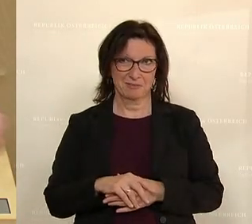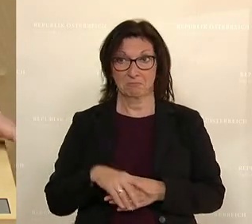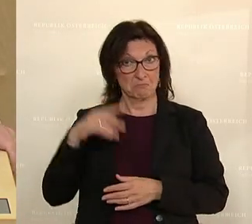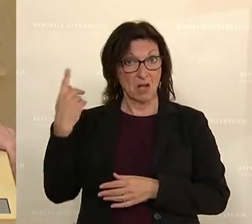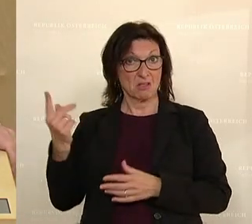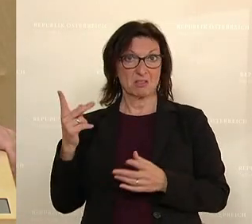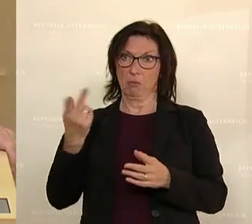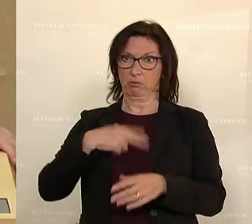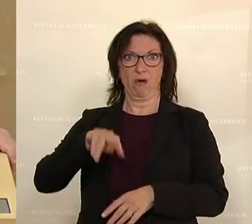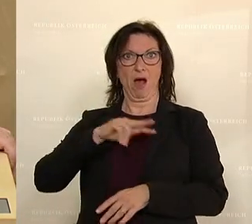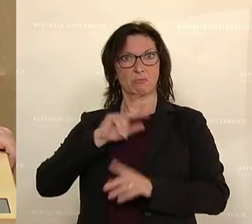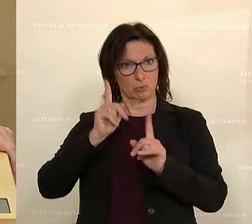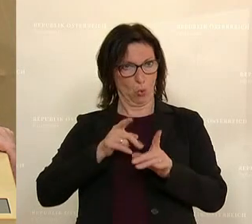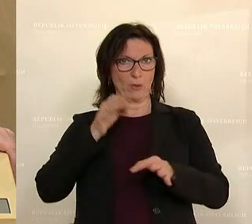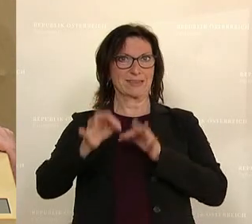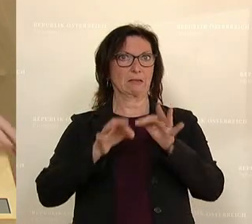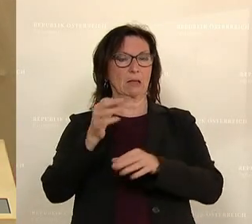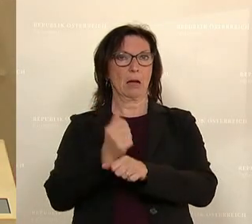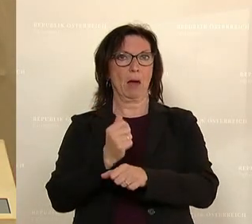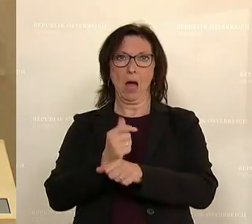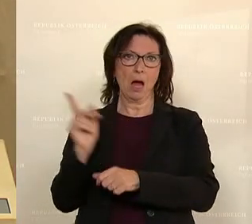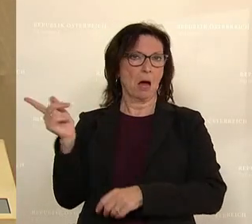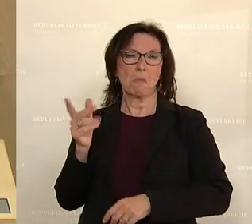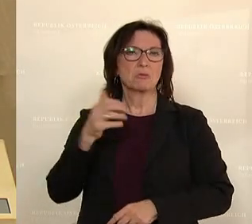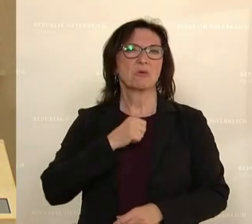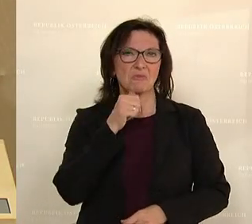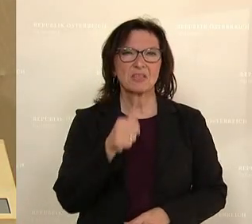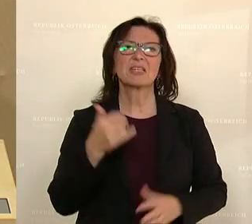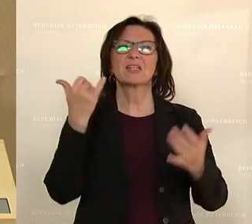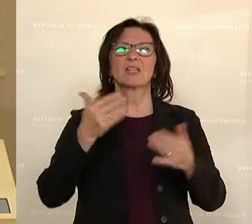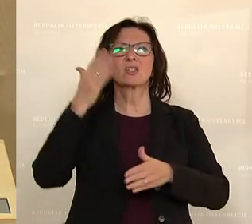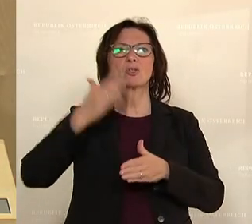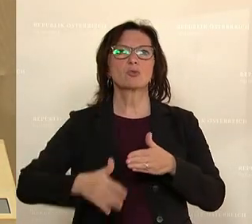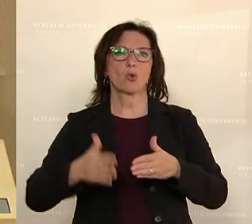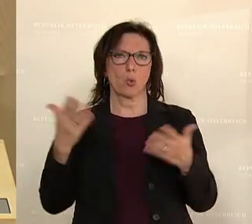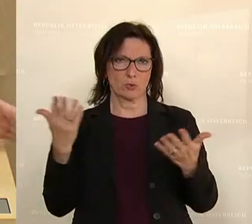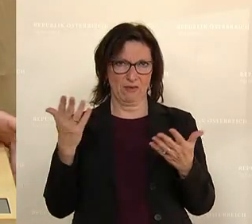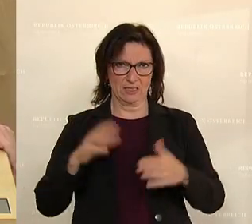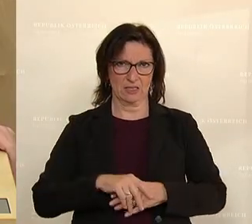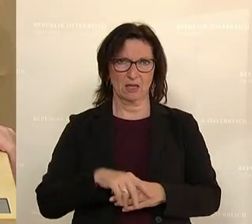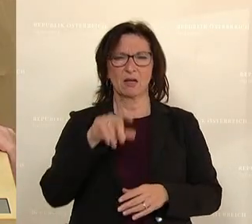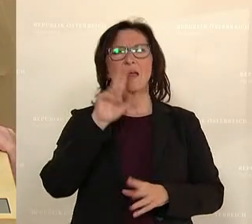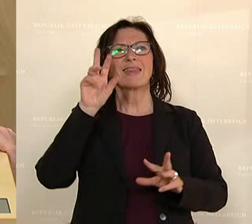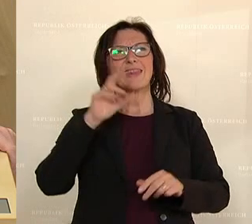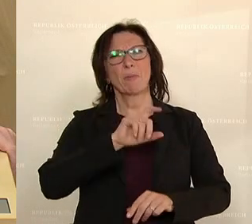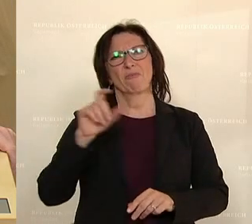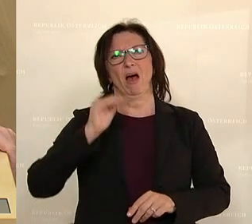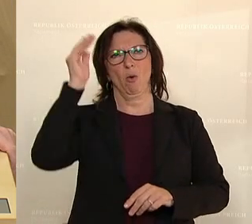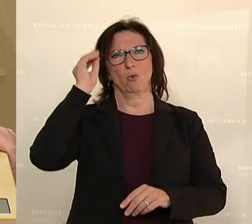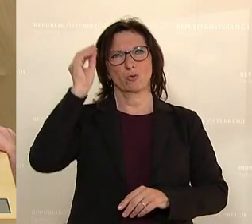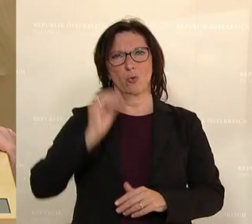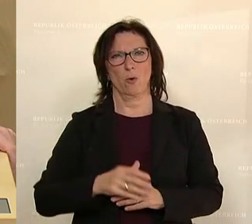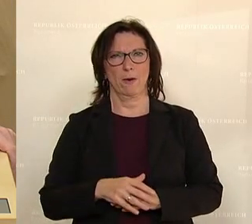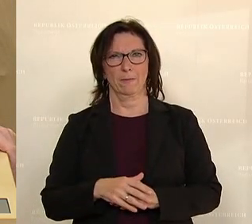strategische Organisationseinheit zusammen. Und ich möchte schließen mit den Fachhochschulen. Das ist ja schon fast